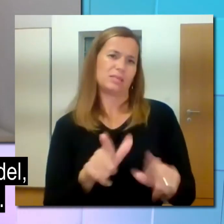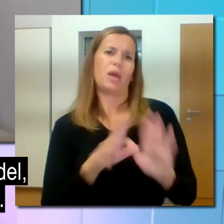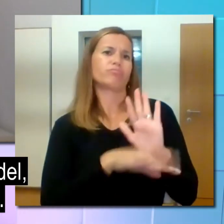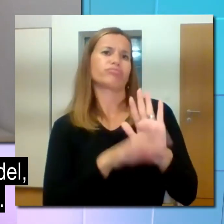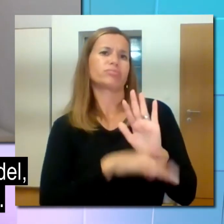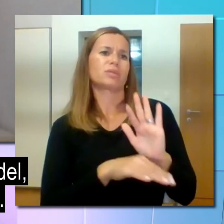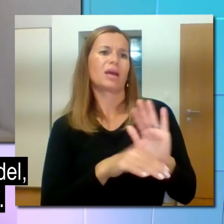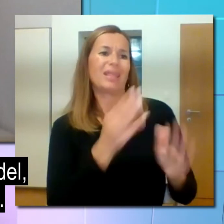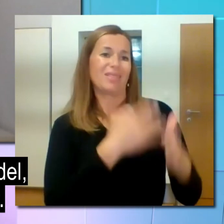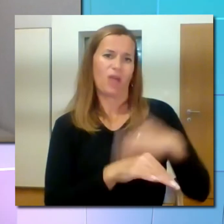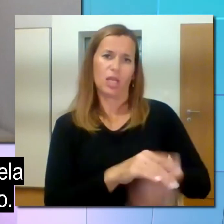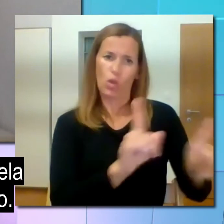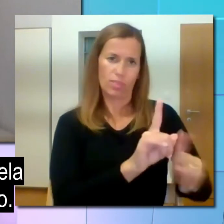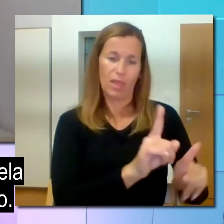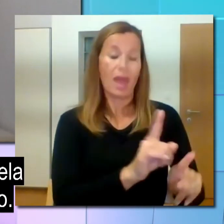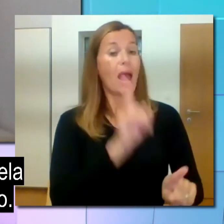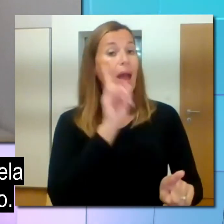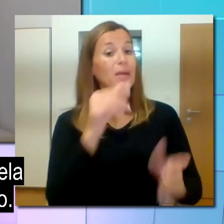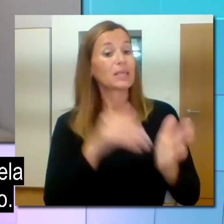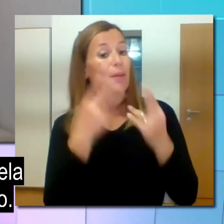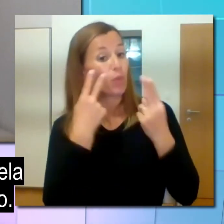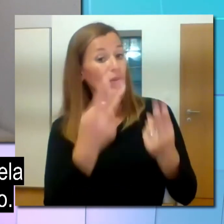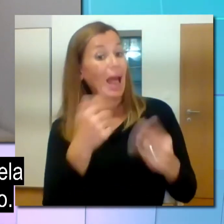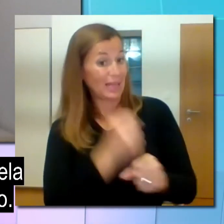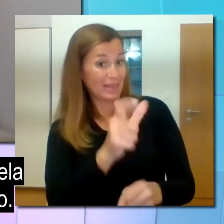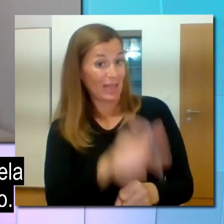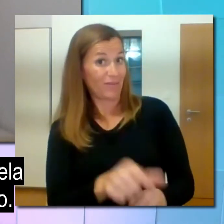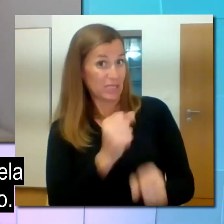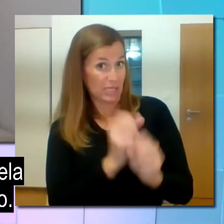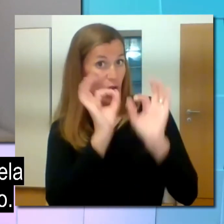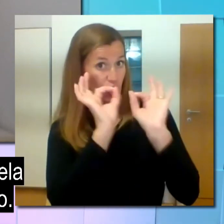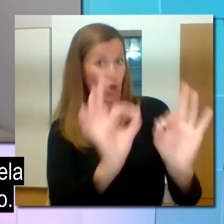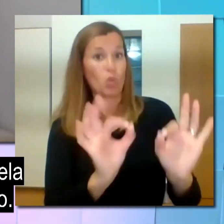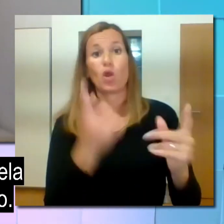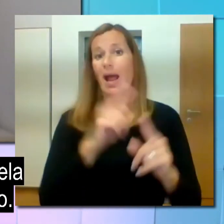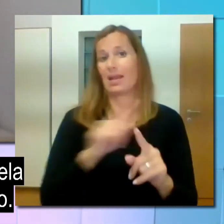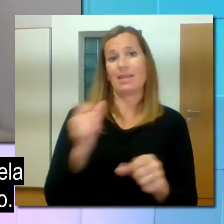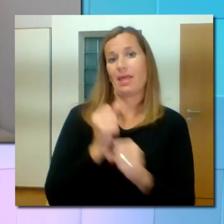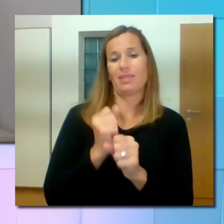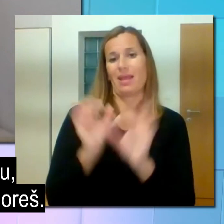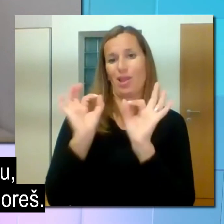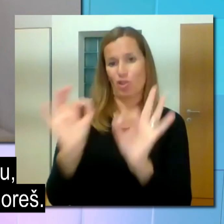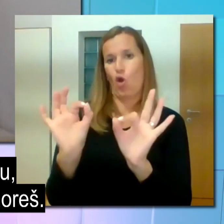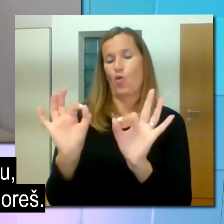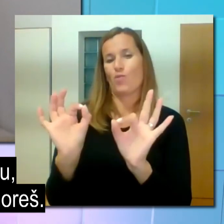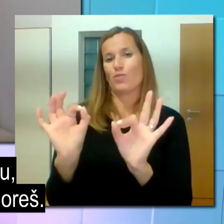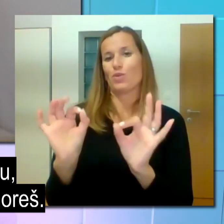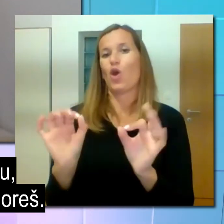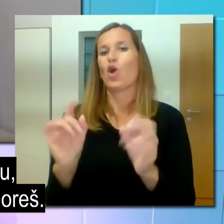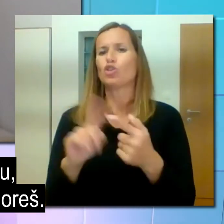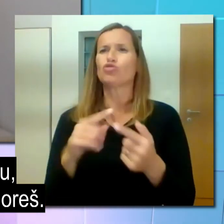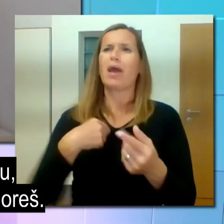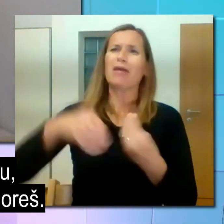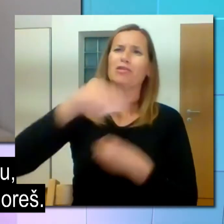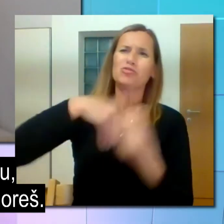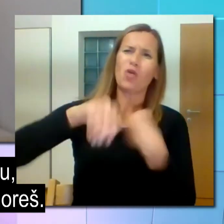gledati na invalidnost. Zdaj se zato ali delavec dela dobro, ali delavec ne dela dobro. In če se zatekaš,